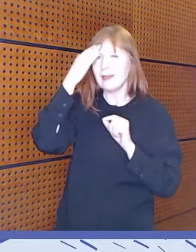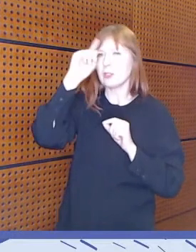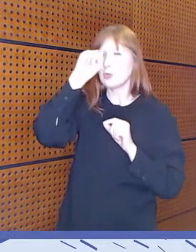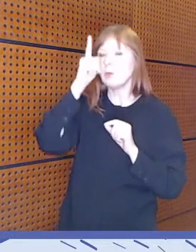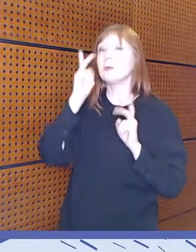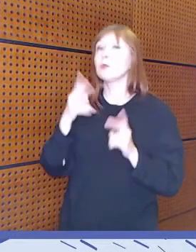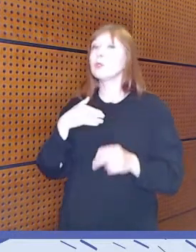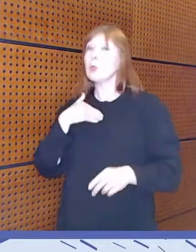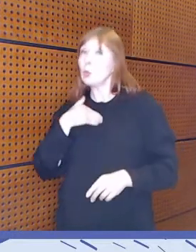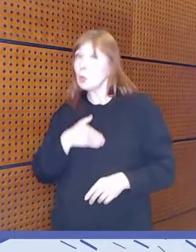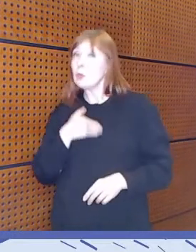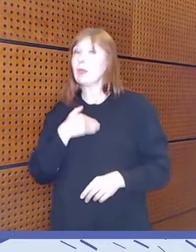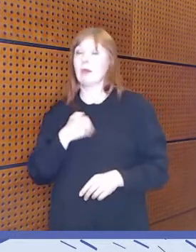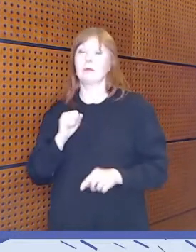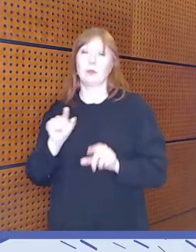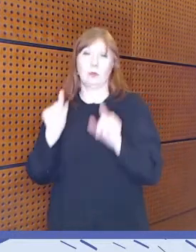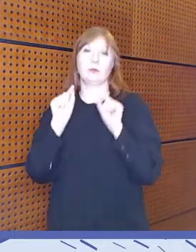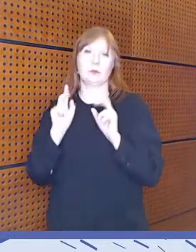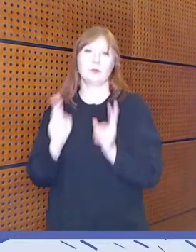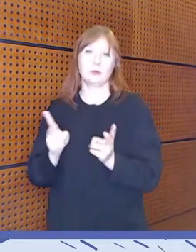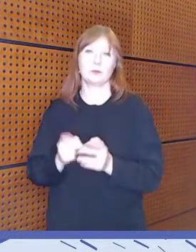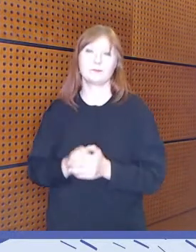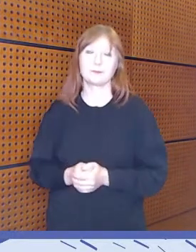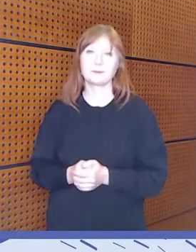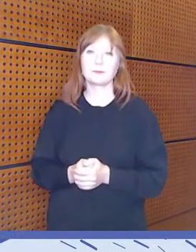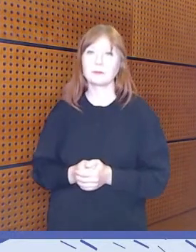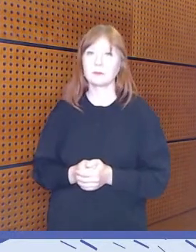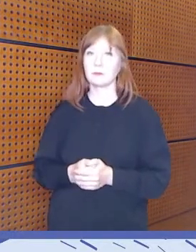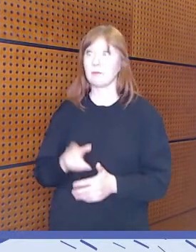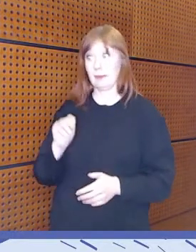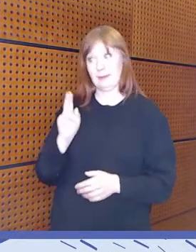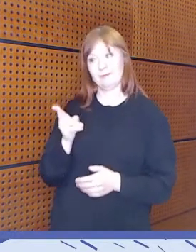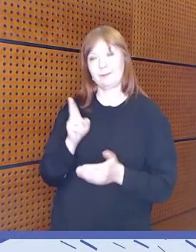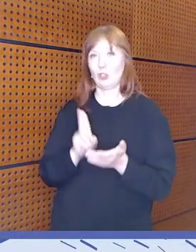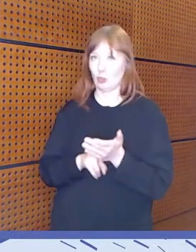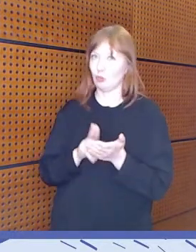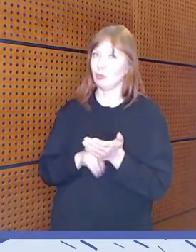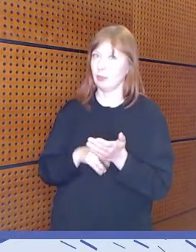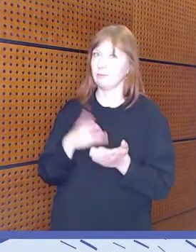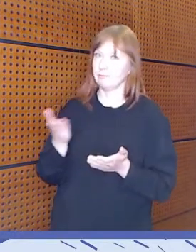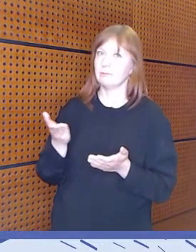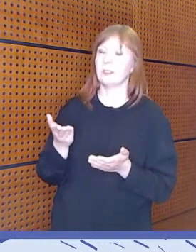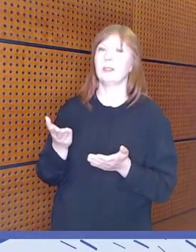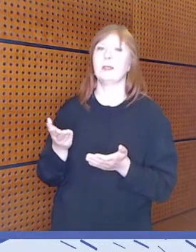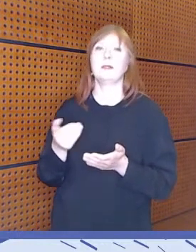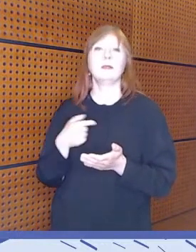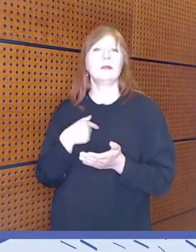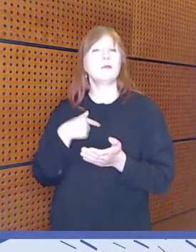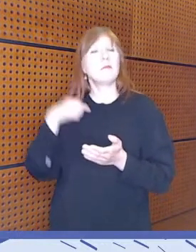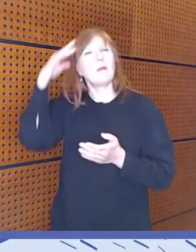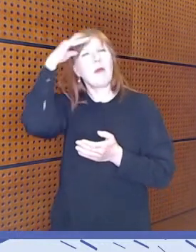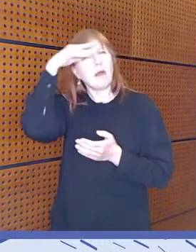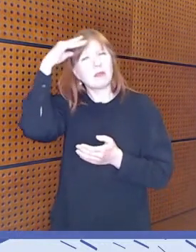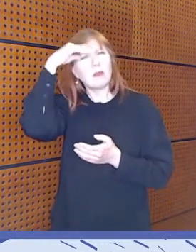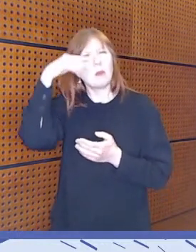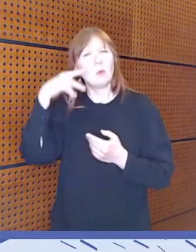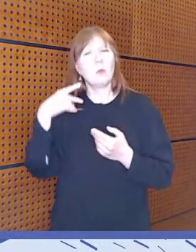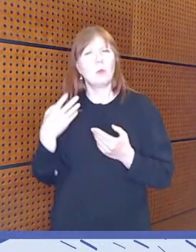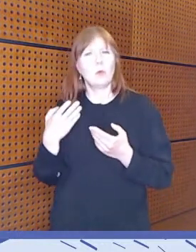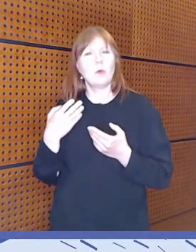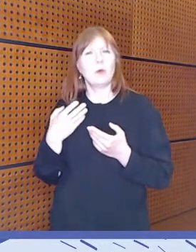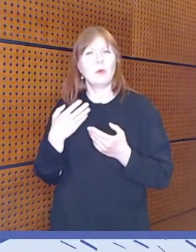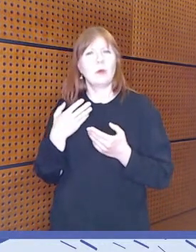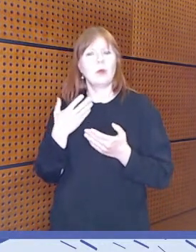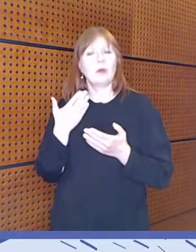tunteet aiheuttaa meissä. Joo, toivon totta. Mä olen ajatellut myös sellaista, että onhan meillä